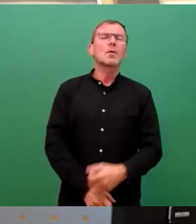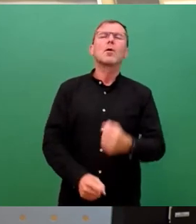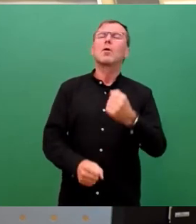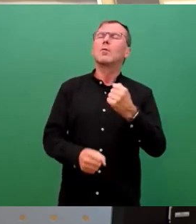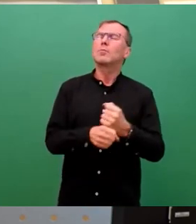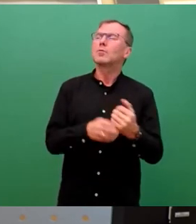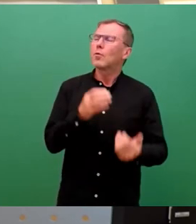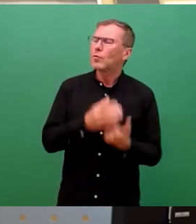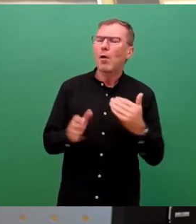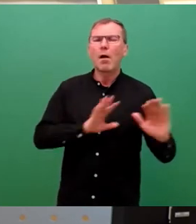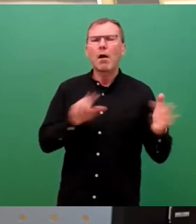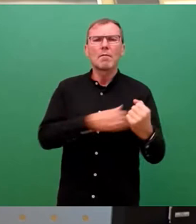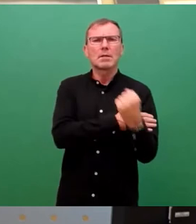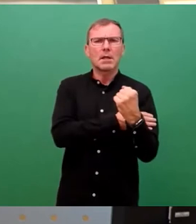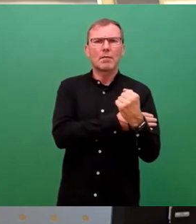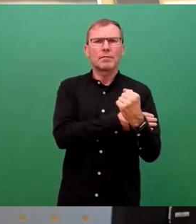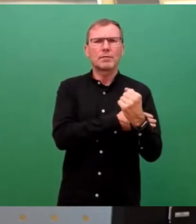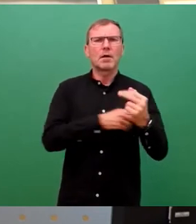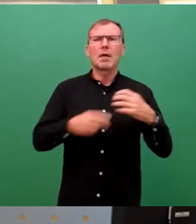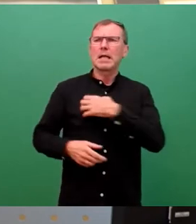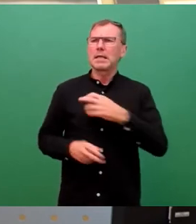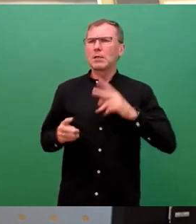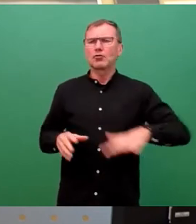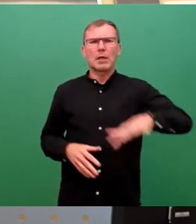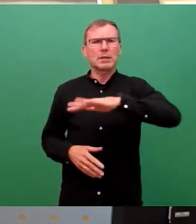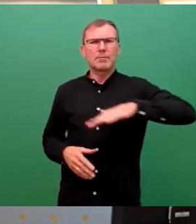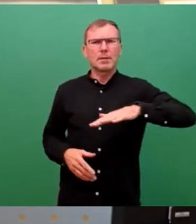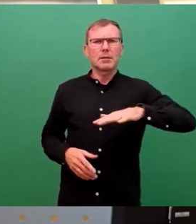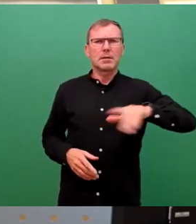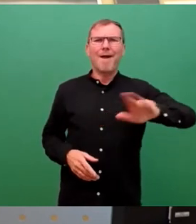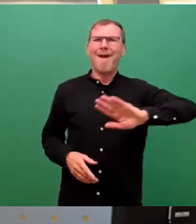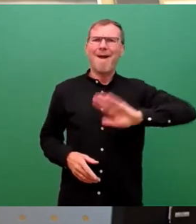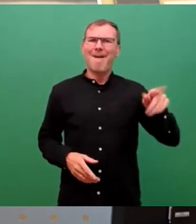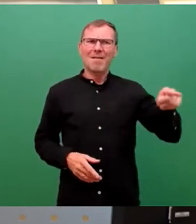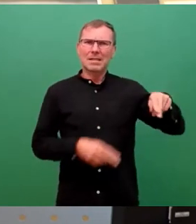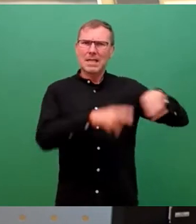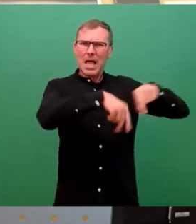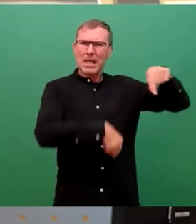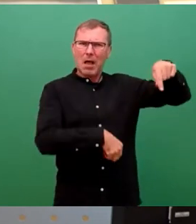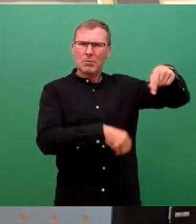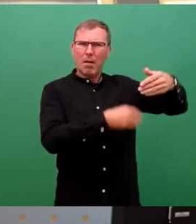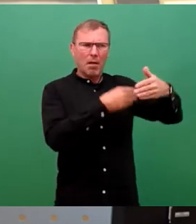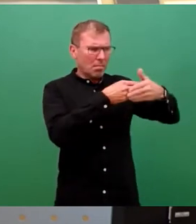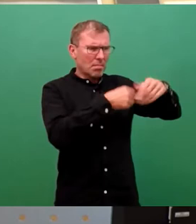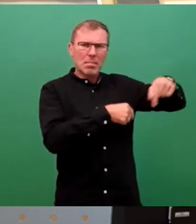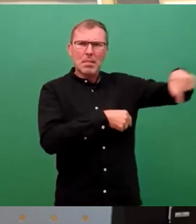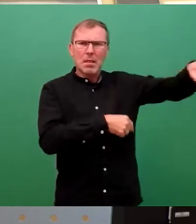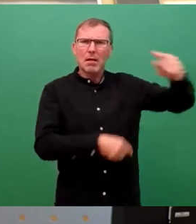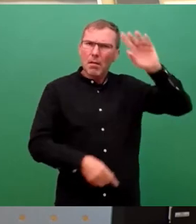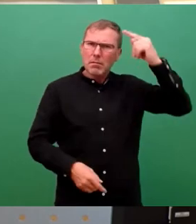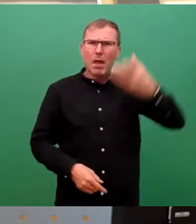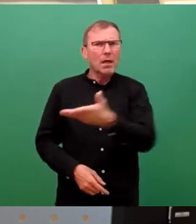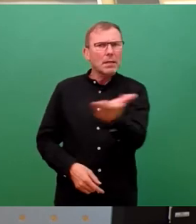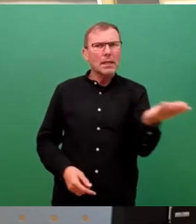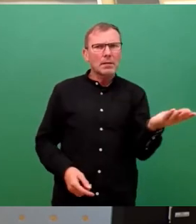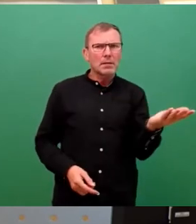Windkraftanlagen auf Dresdner Stadtgebiet, zum Beispiel im Westen neben der Autobahn, nachgedacht werden. Vor allem aber muss